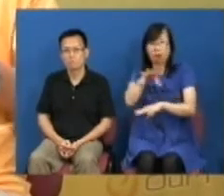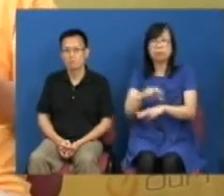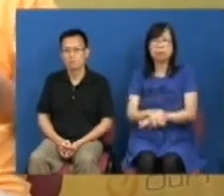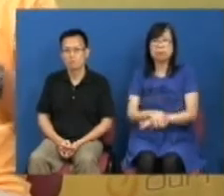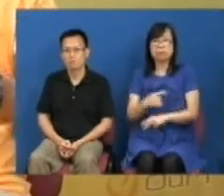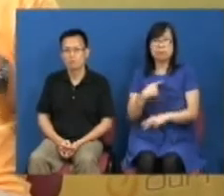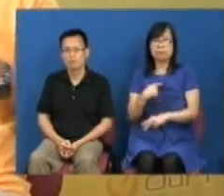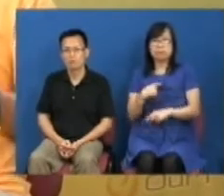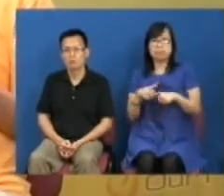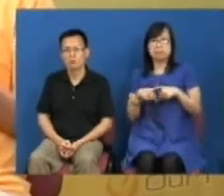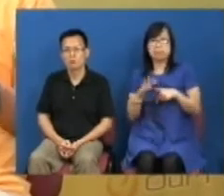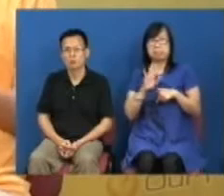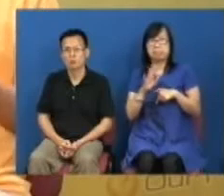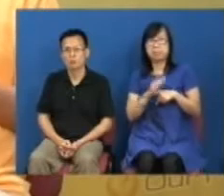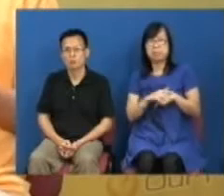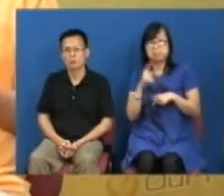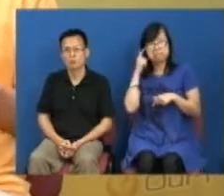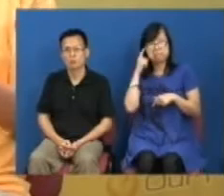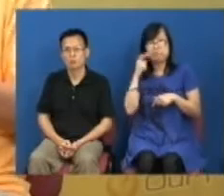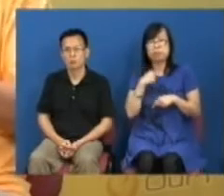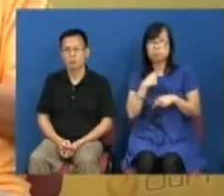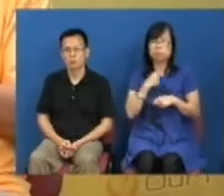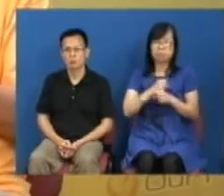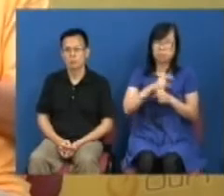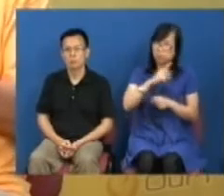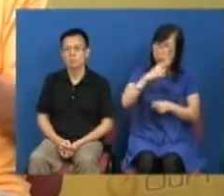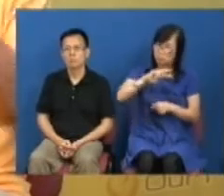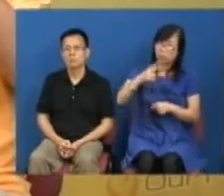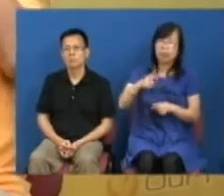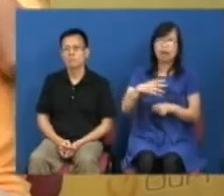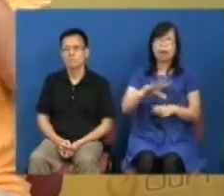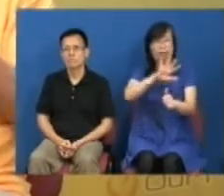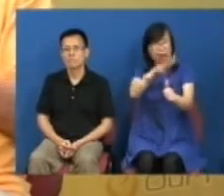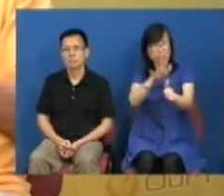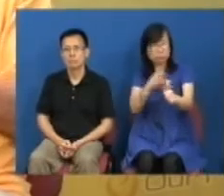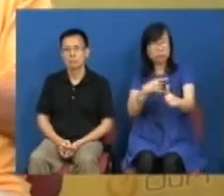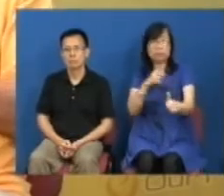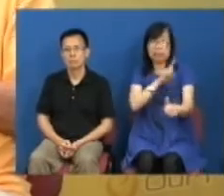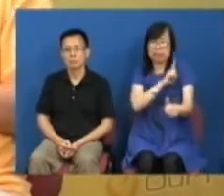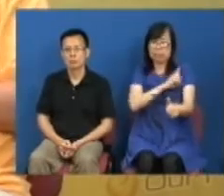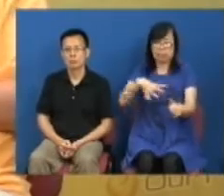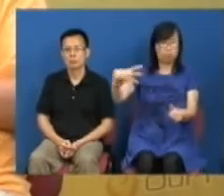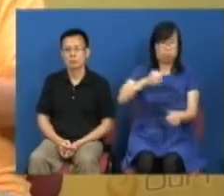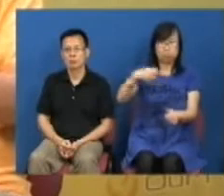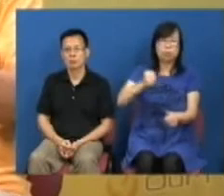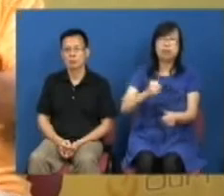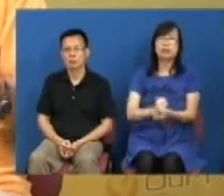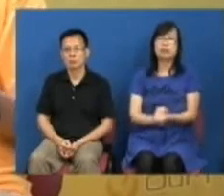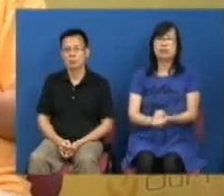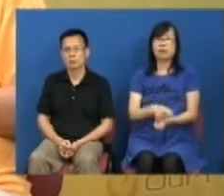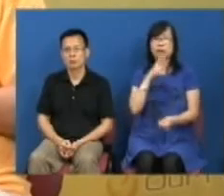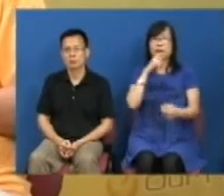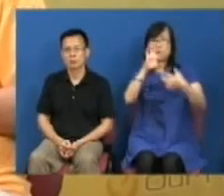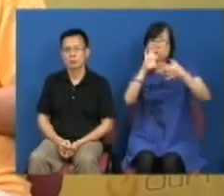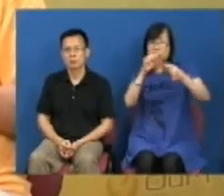是心不甘情不怨果然换切其实是影响到他自己的权威所以你说如果从公